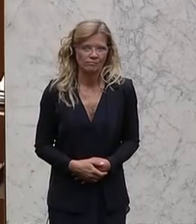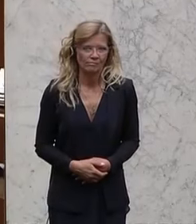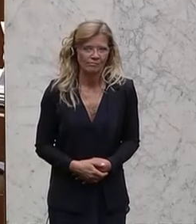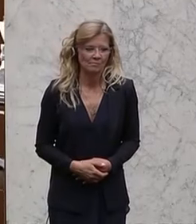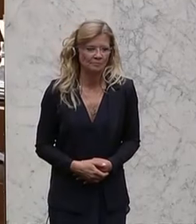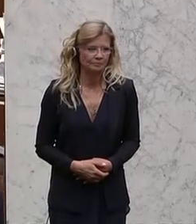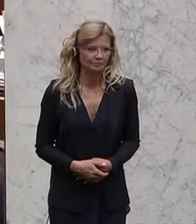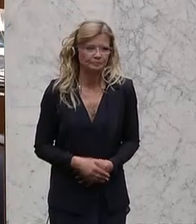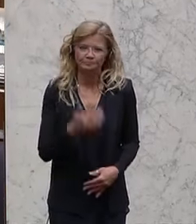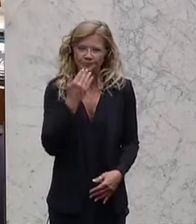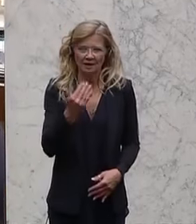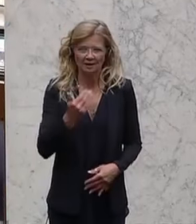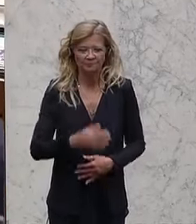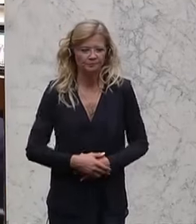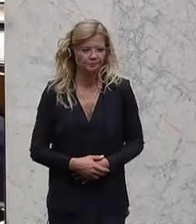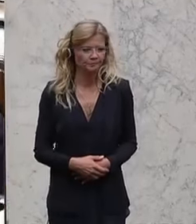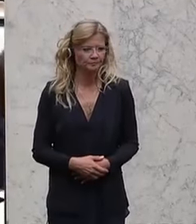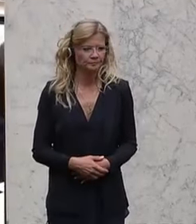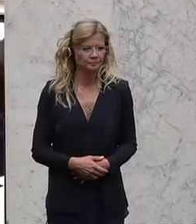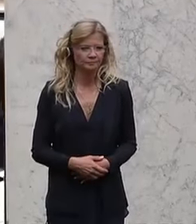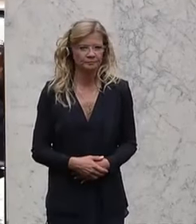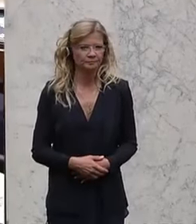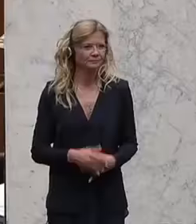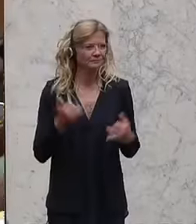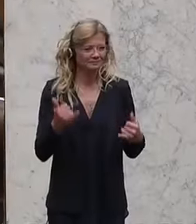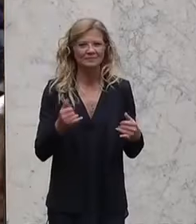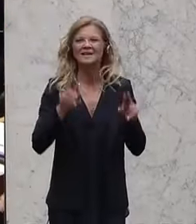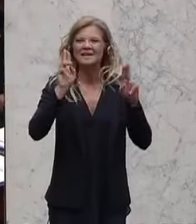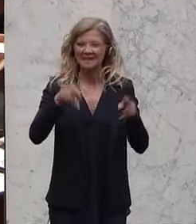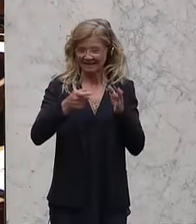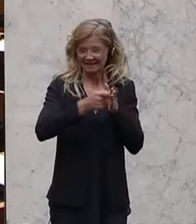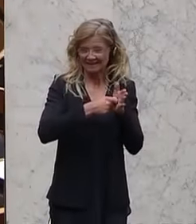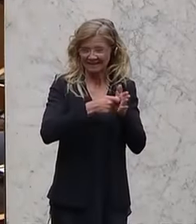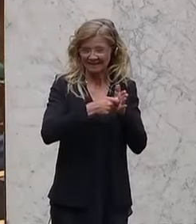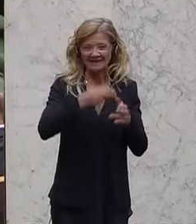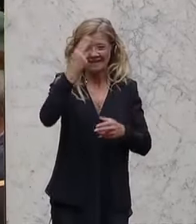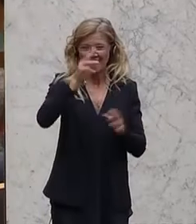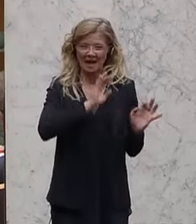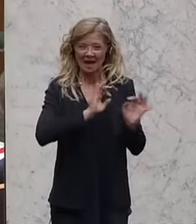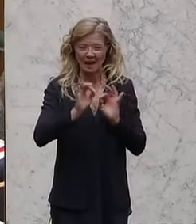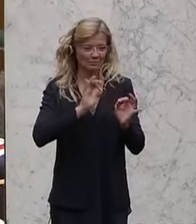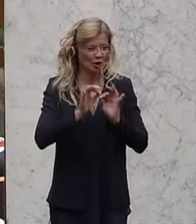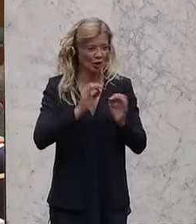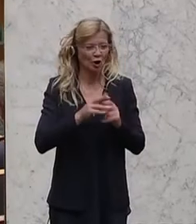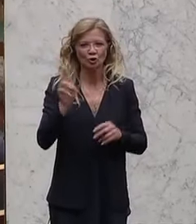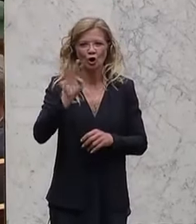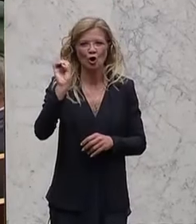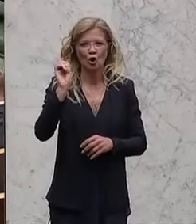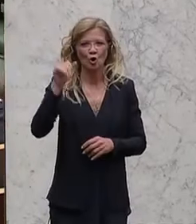Harald Walser von den Grünen mit lautstacker Kritik an der FPÖ. Sie kennen die Bestimmungen der